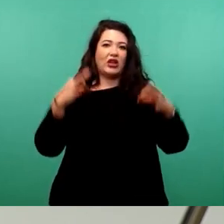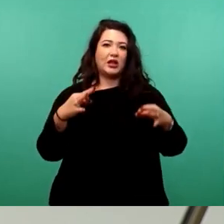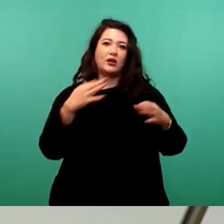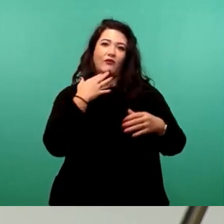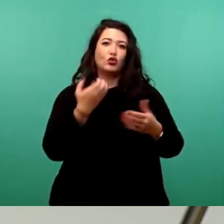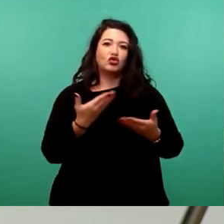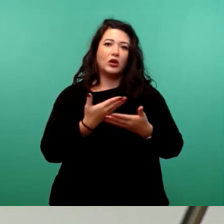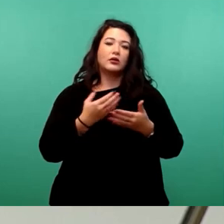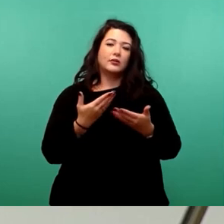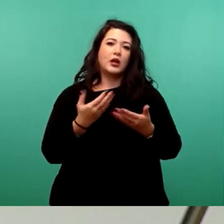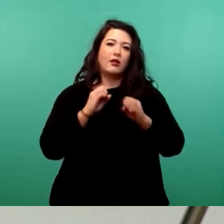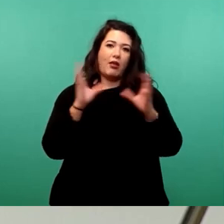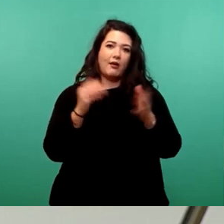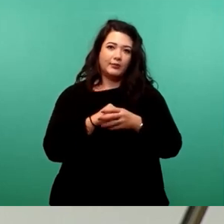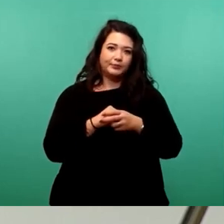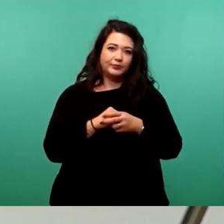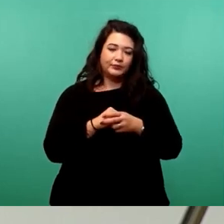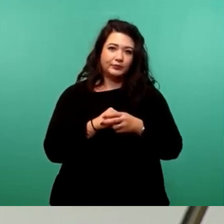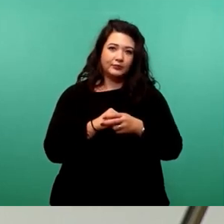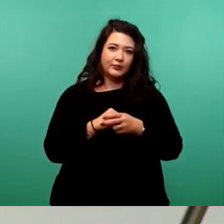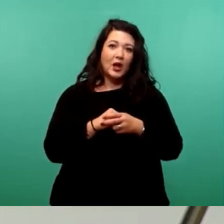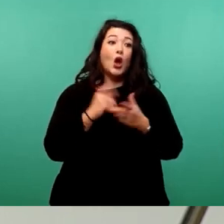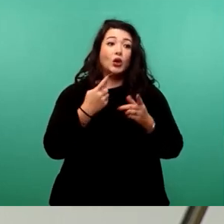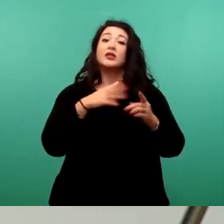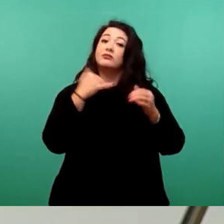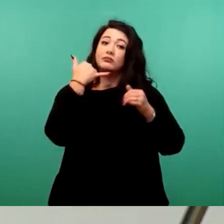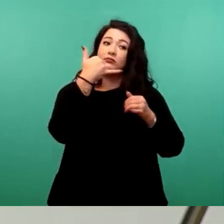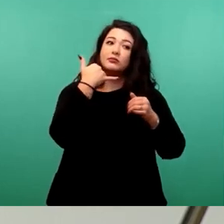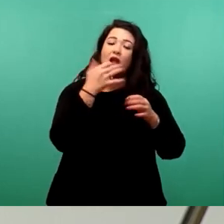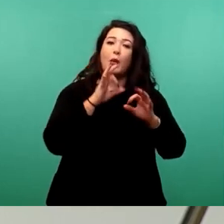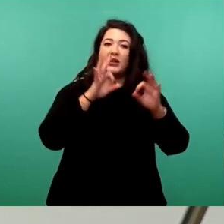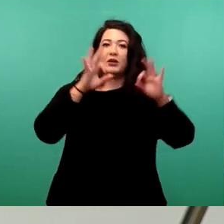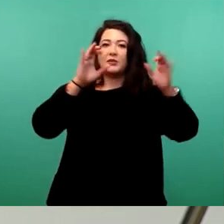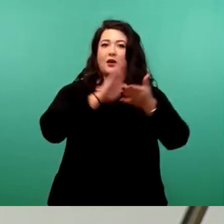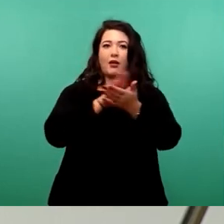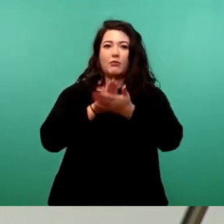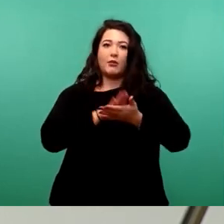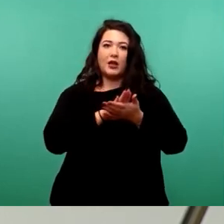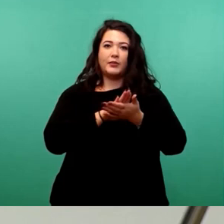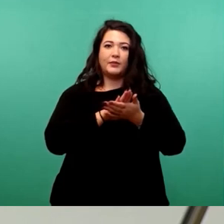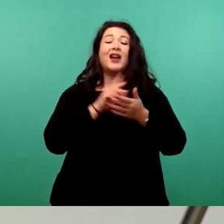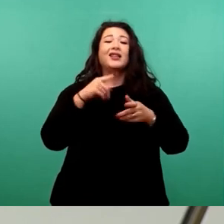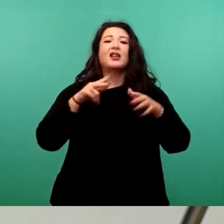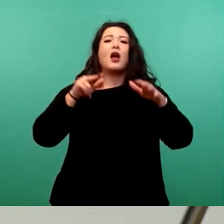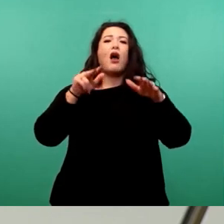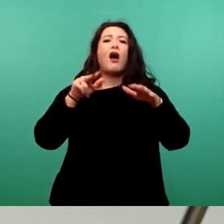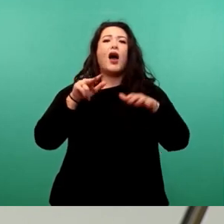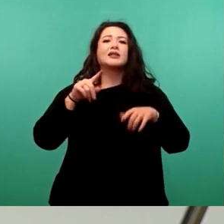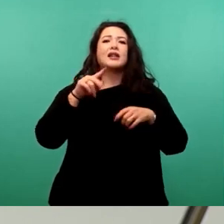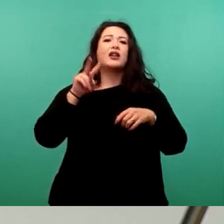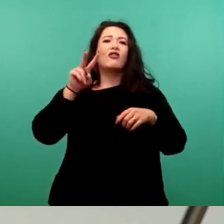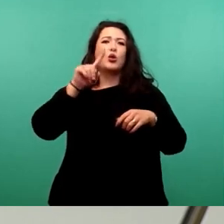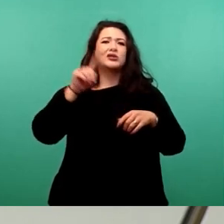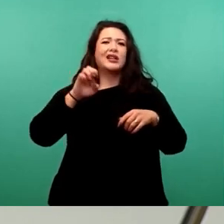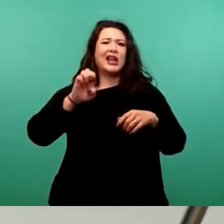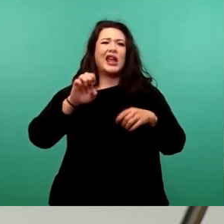die Erreichbarkeit in den Sekretariaten. Was die konkreten 18 VZE angeht, haben wir in der Entscheidung